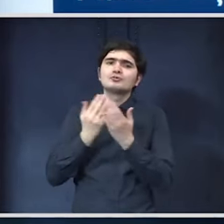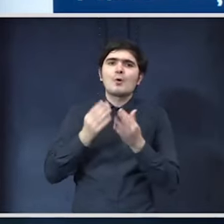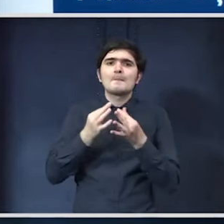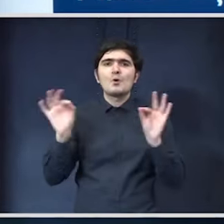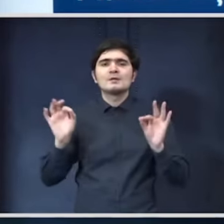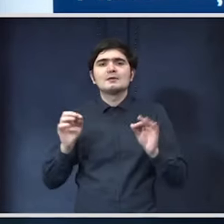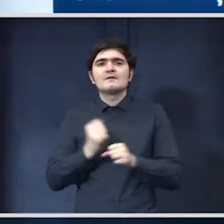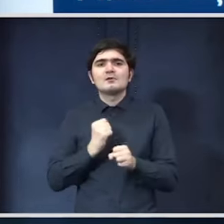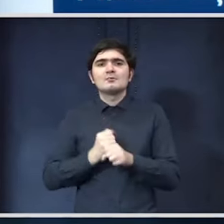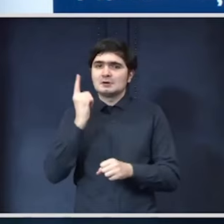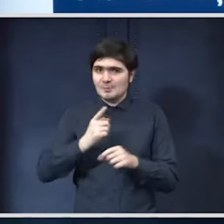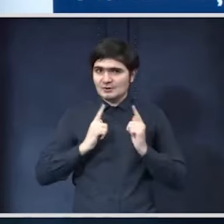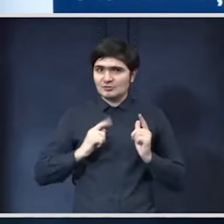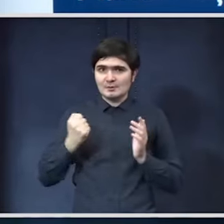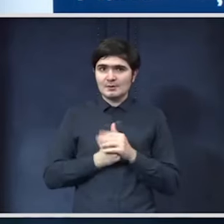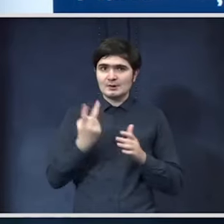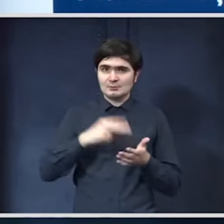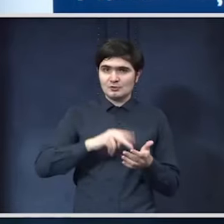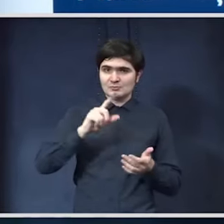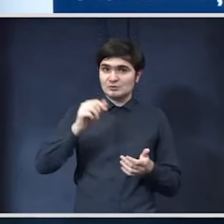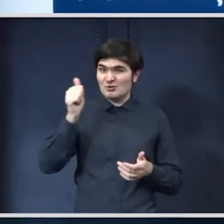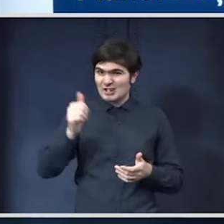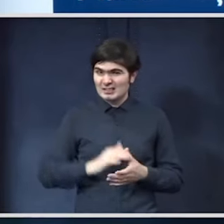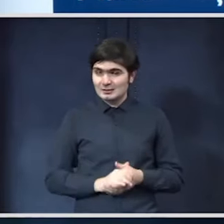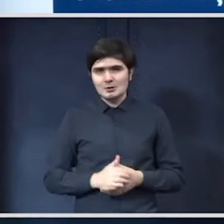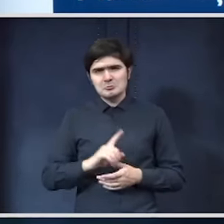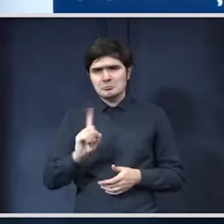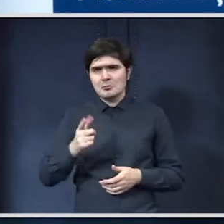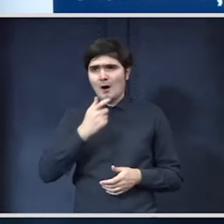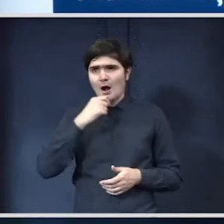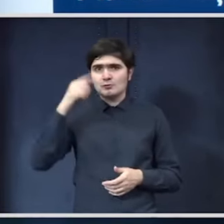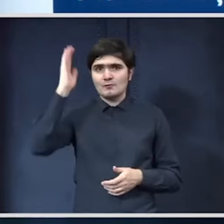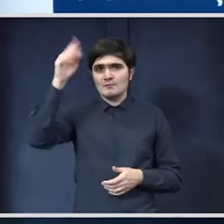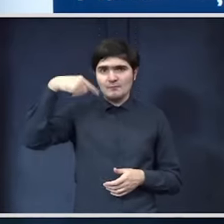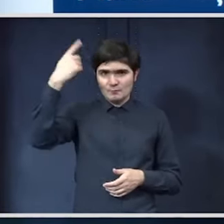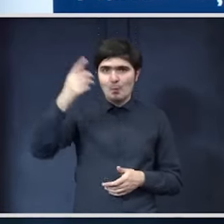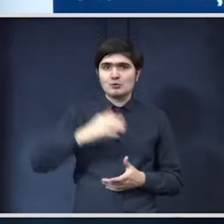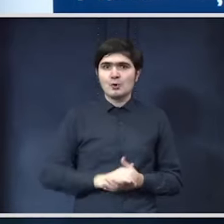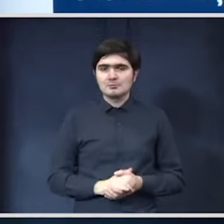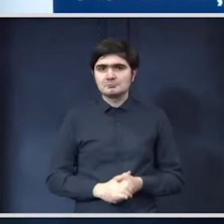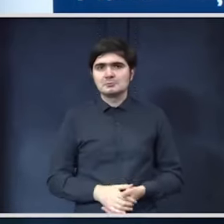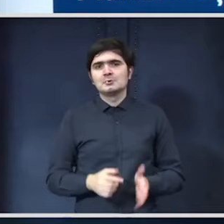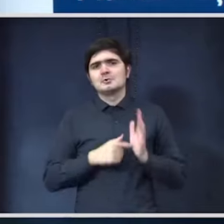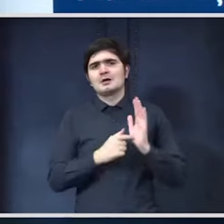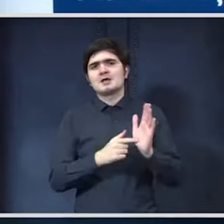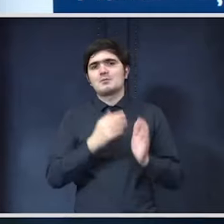realizate trebuie să așteptăm până în 2026 sau în 2026 anul viitor de pildă am